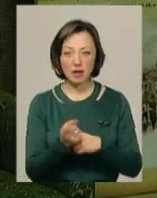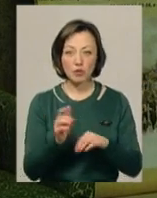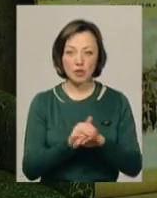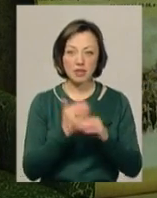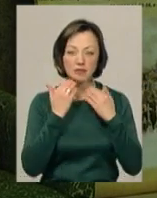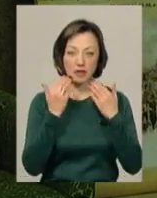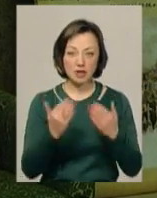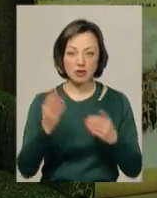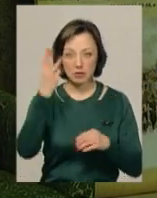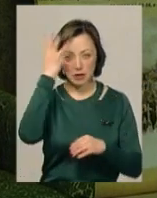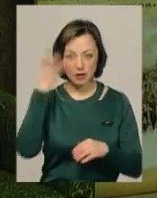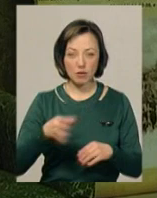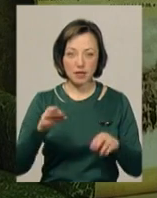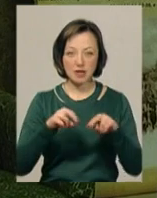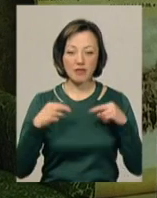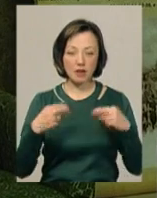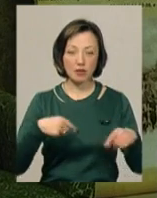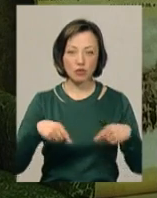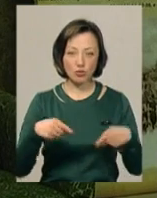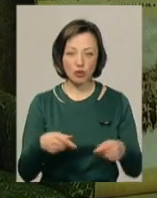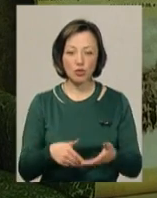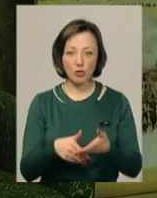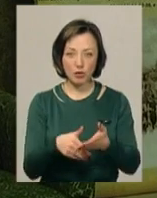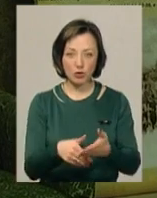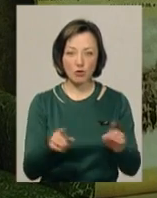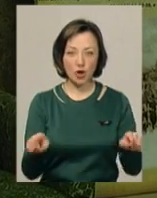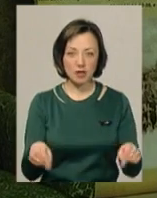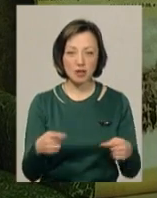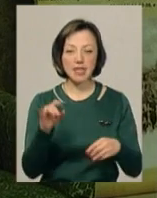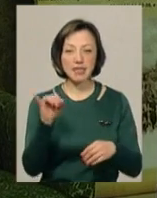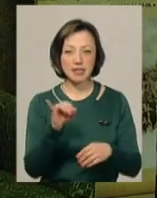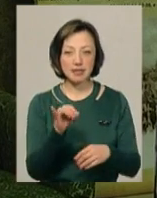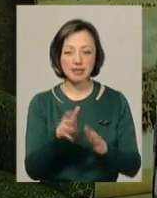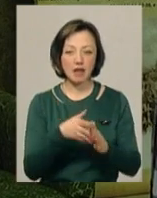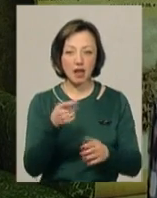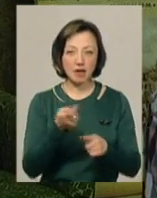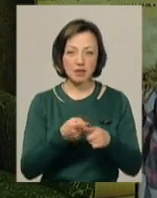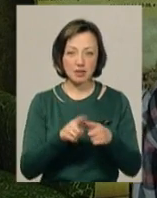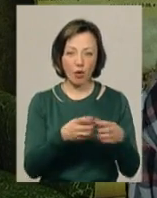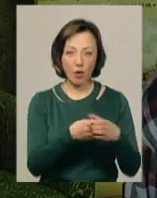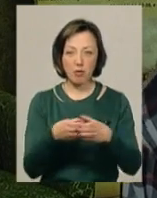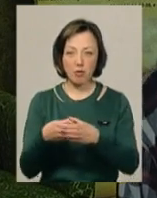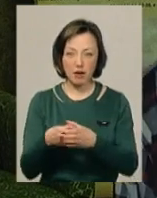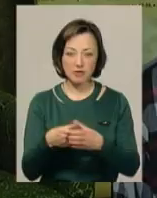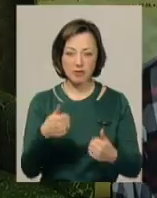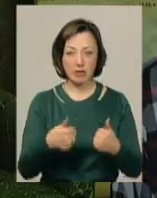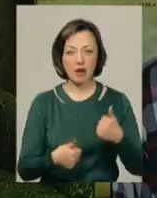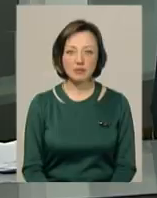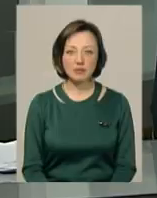ласка, звертайтеся до Хмельницької обласної федерації футболу. Ми допоможемо в організації і заявці цих команд в даних